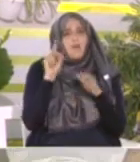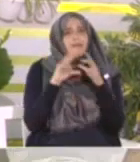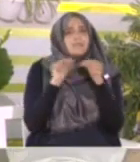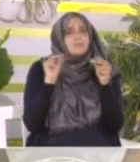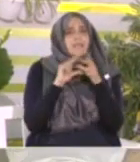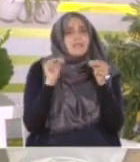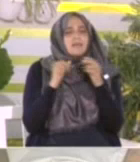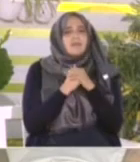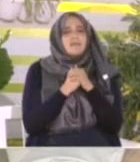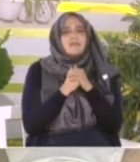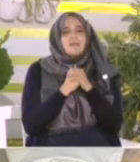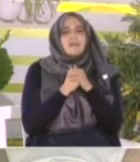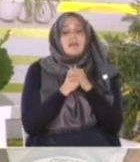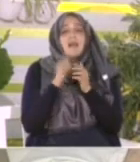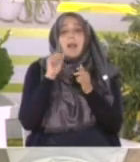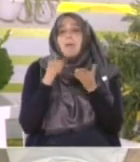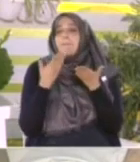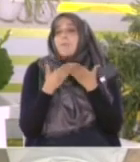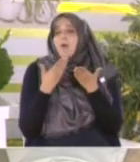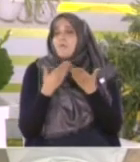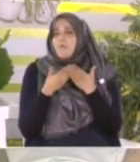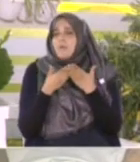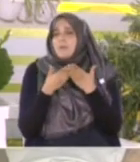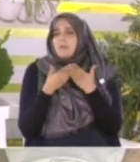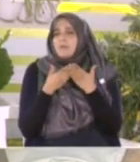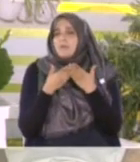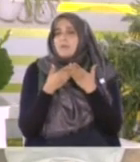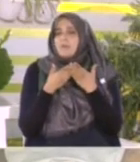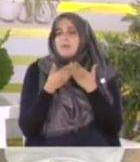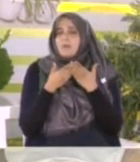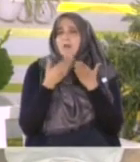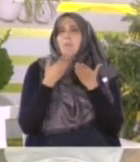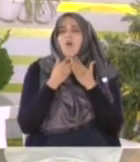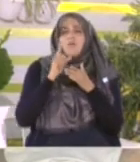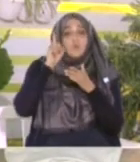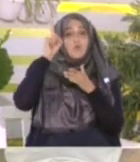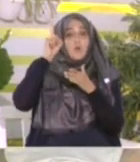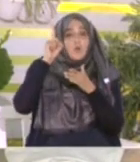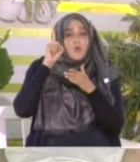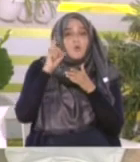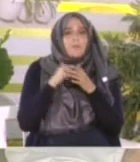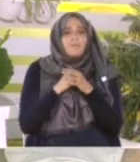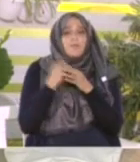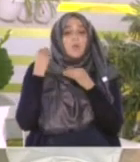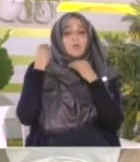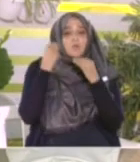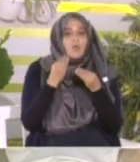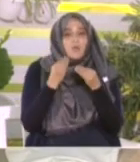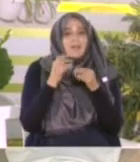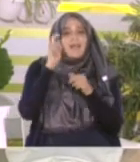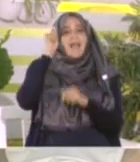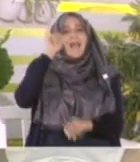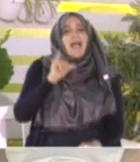بعض الآيات التي تحملها هذه